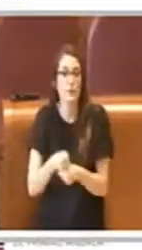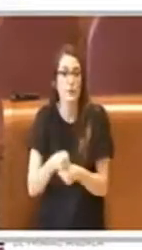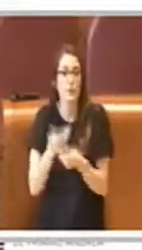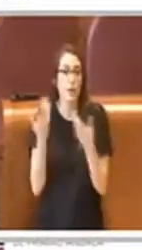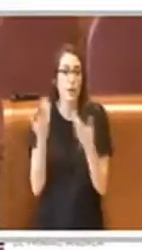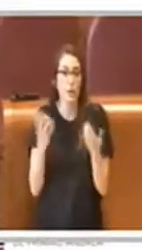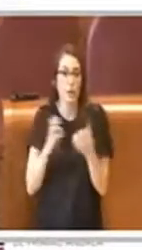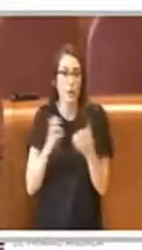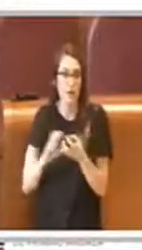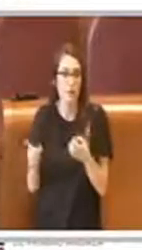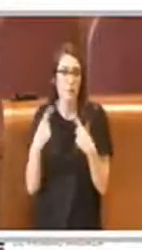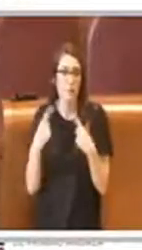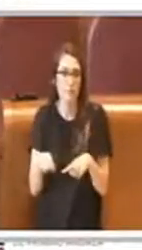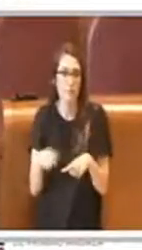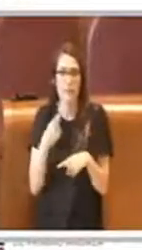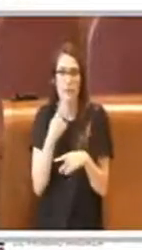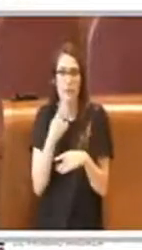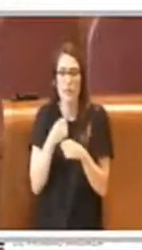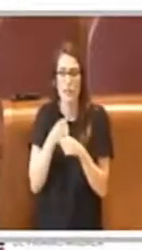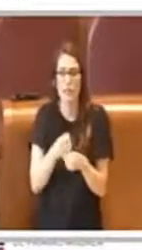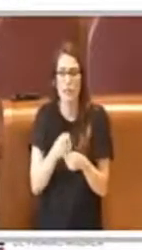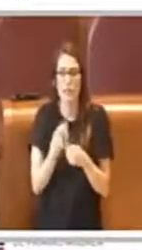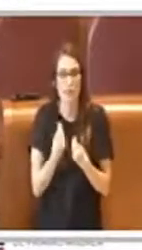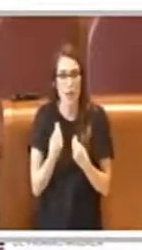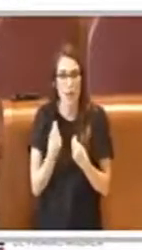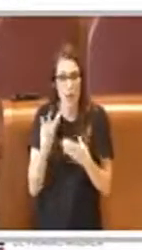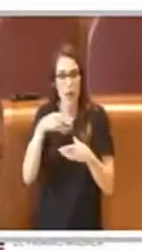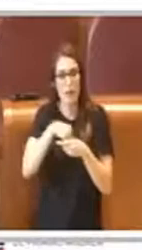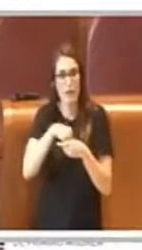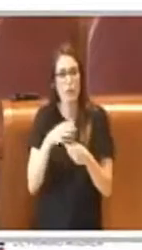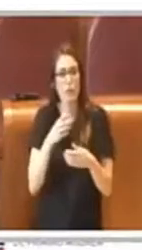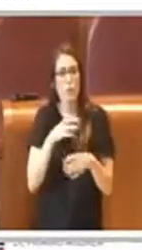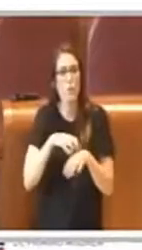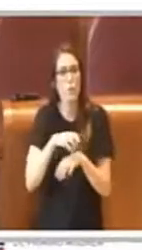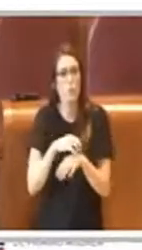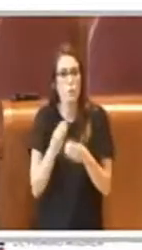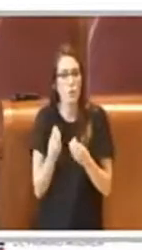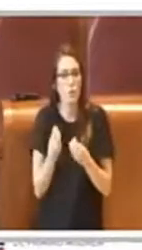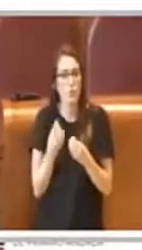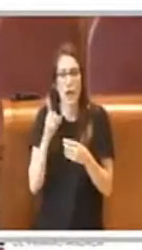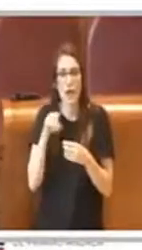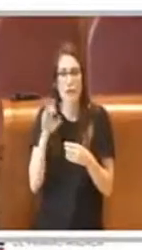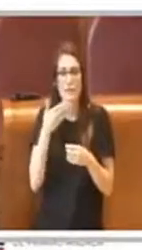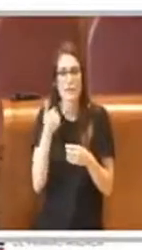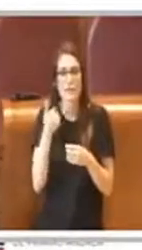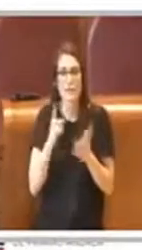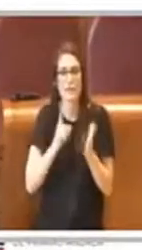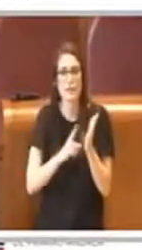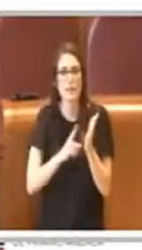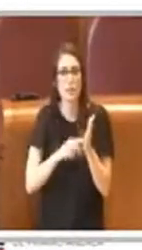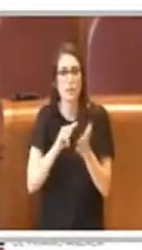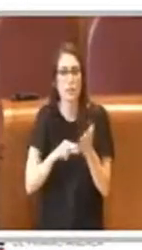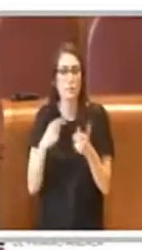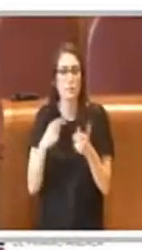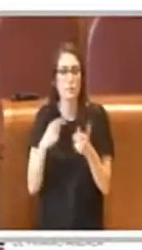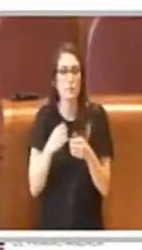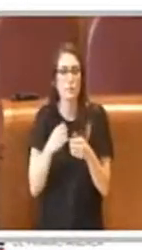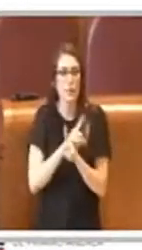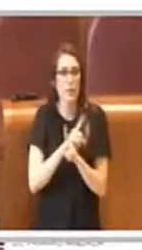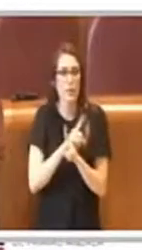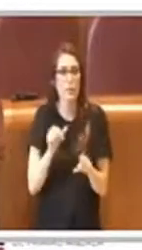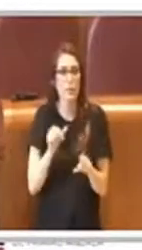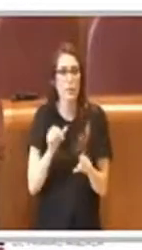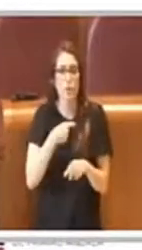quindi chi rappresenterebbe poi all'interno della consulta, anche senza diritto di voto, di fatto non rappresenterebbe nessuno, solo se